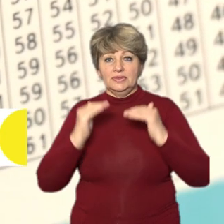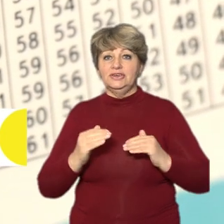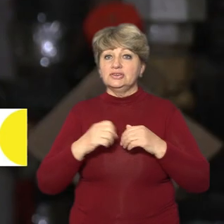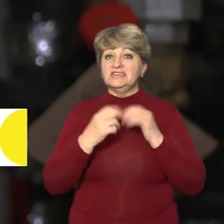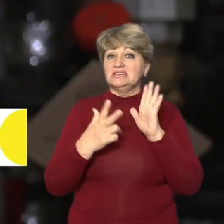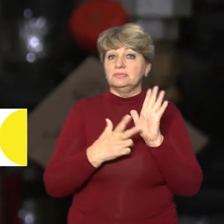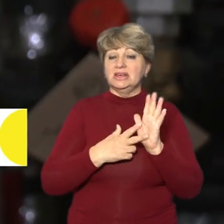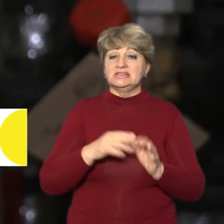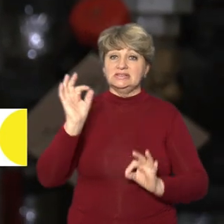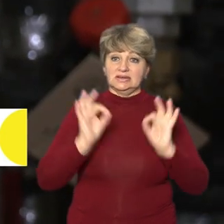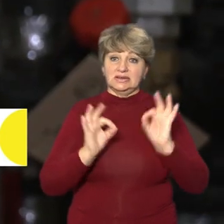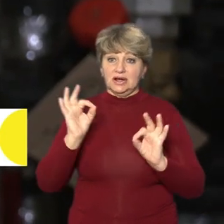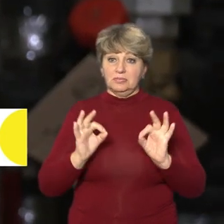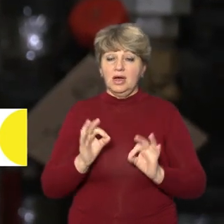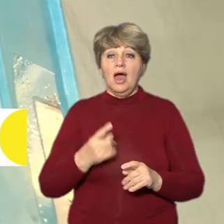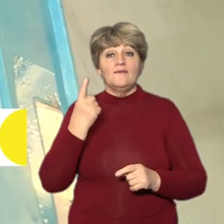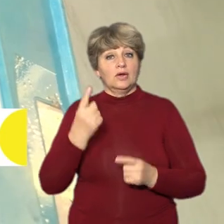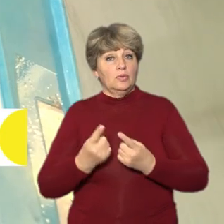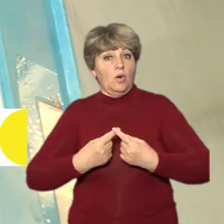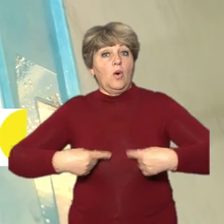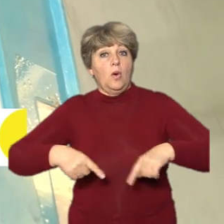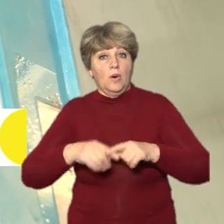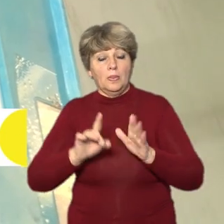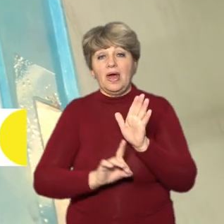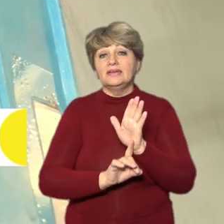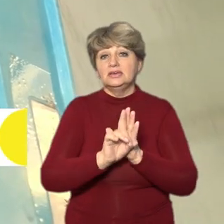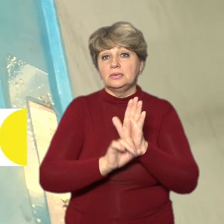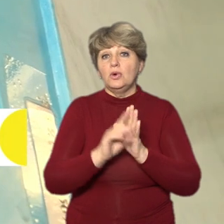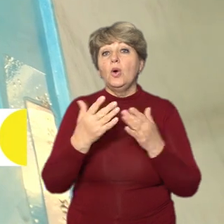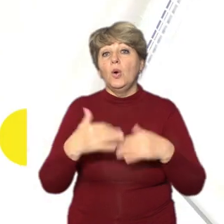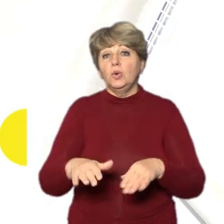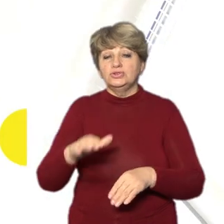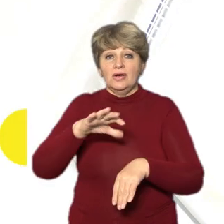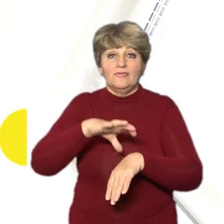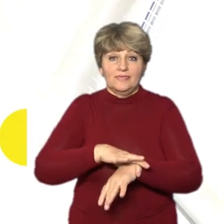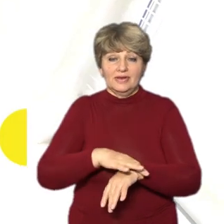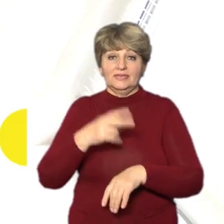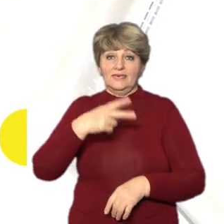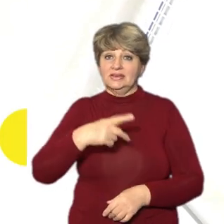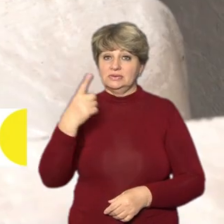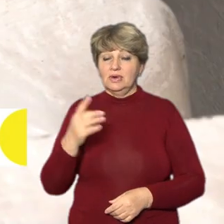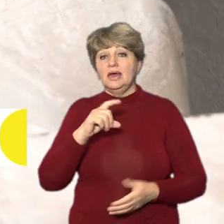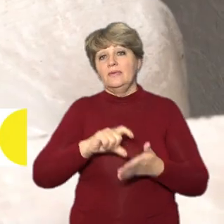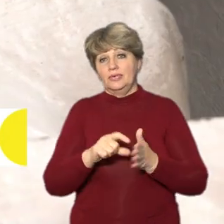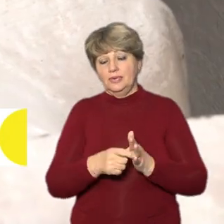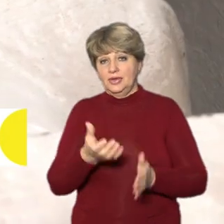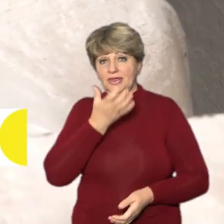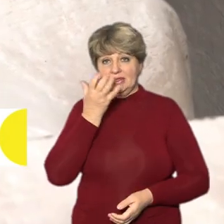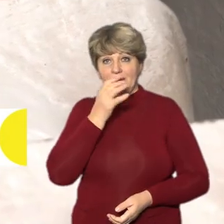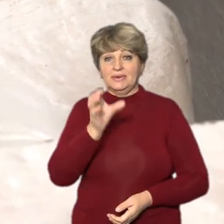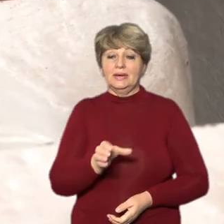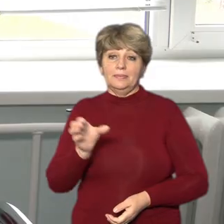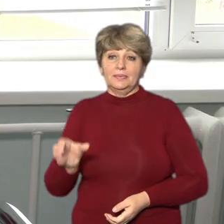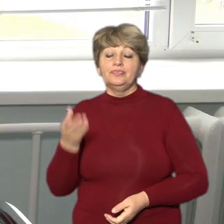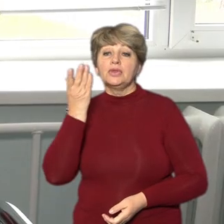розповідає Євген Товстопят. Та в одному з відділей на термометрі вже фіксують 21, і в палатах теплі батареї. Коли